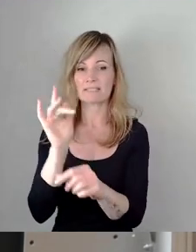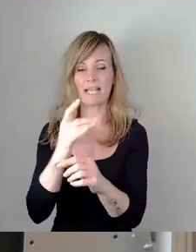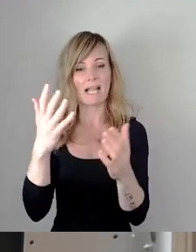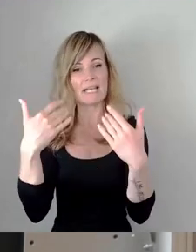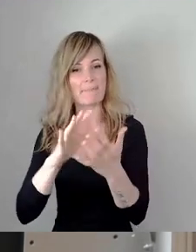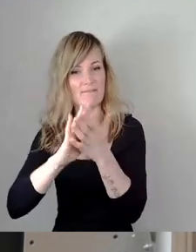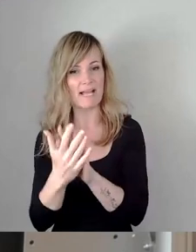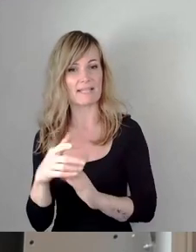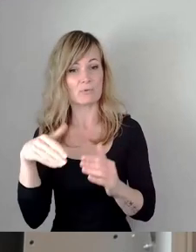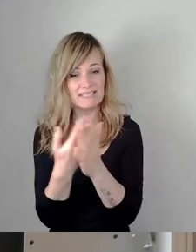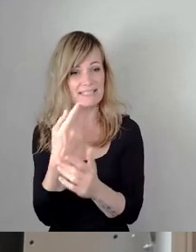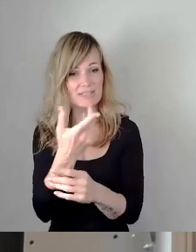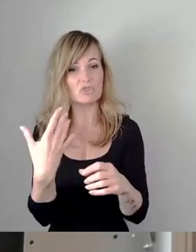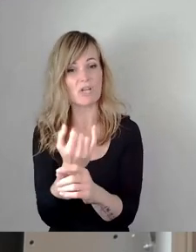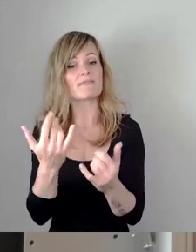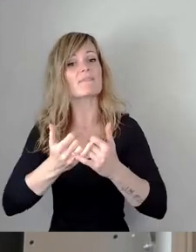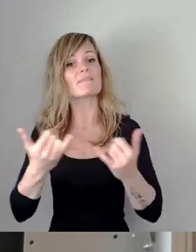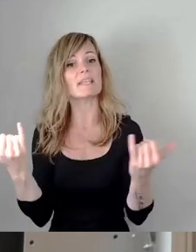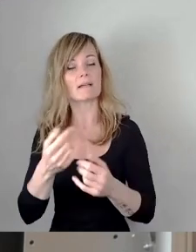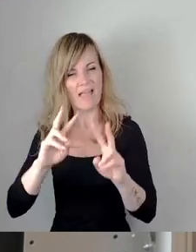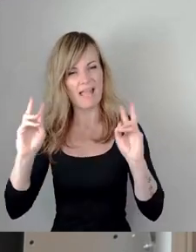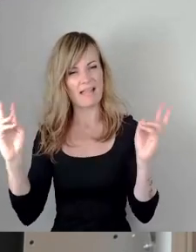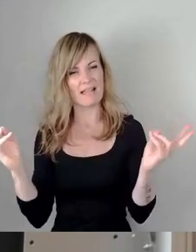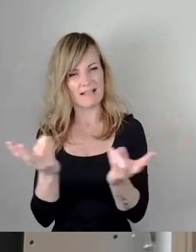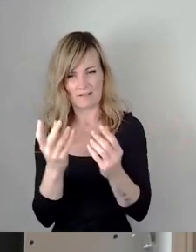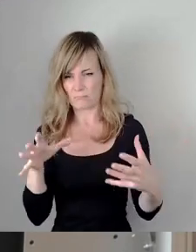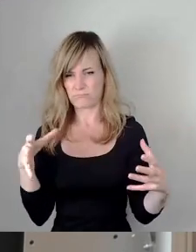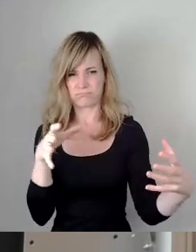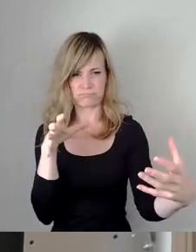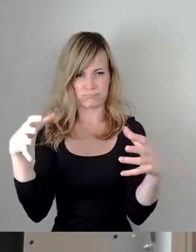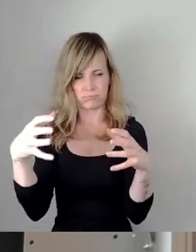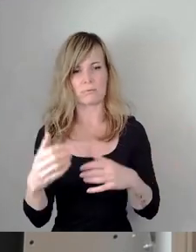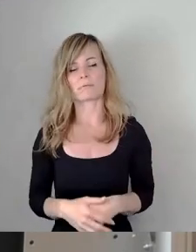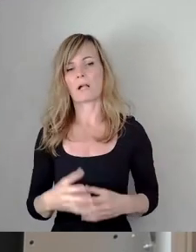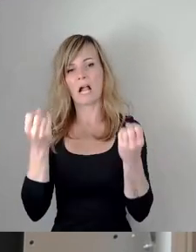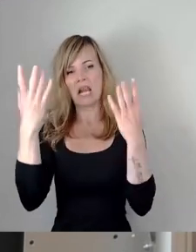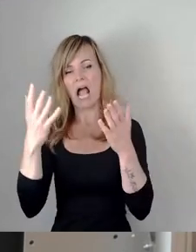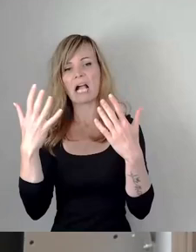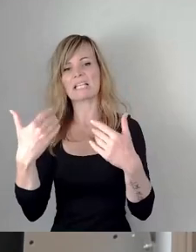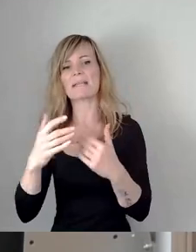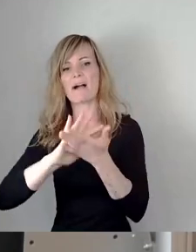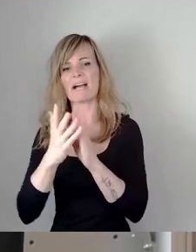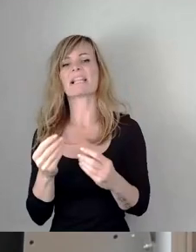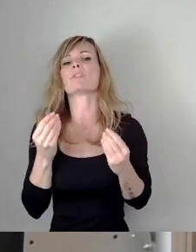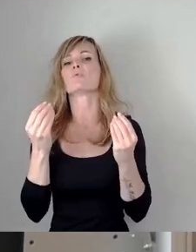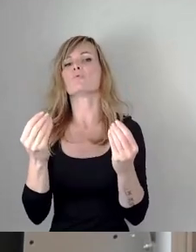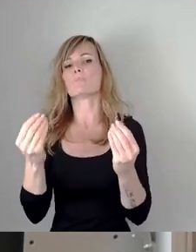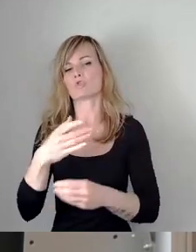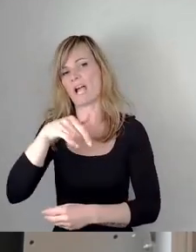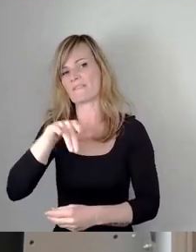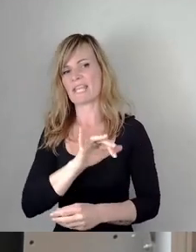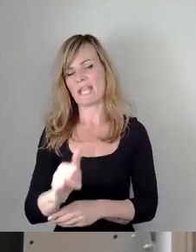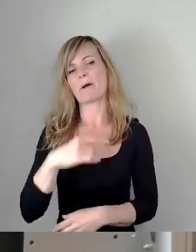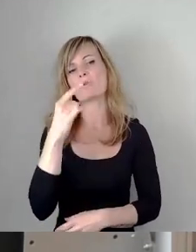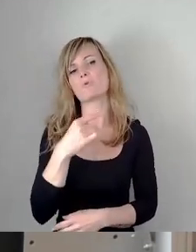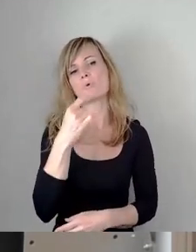diesen bestreiten wir weltweit. Und dann kann man sich hier hinstellen und das leugnen, wie es die AfD natürlich immer tut. Oder man ist irgendwie bei Verstand und weiß, dass wir gerade